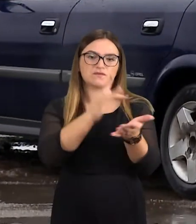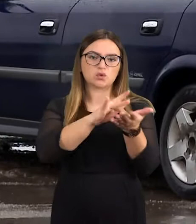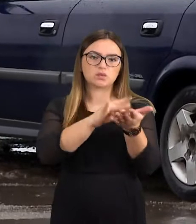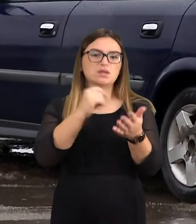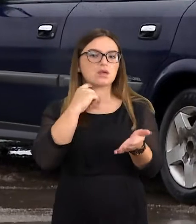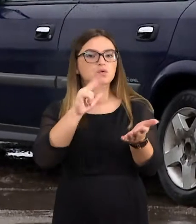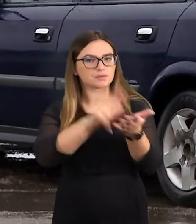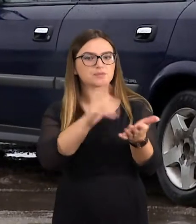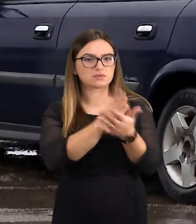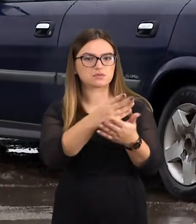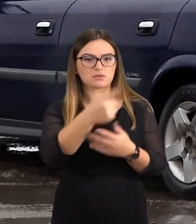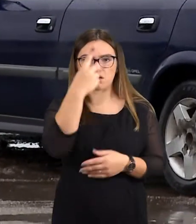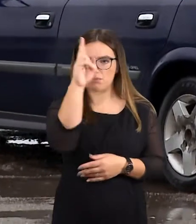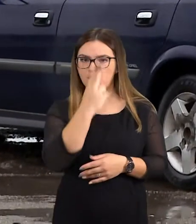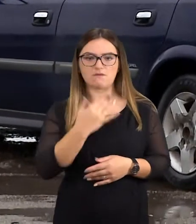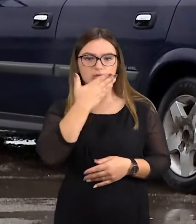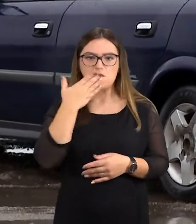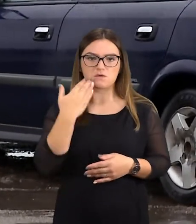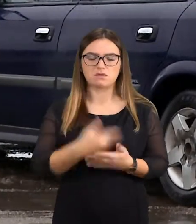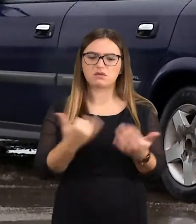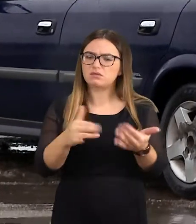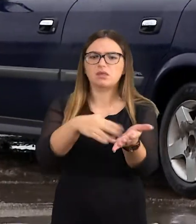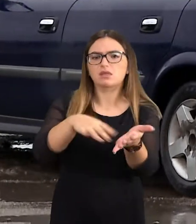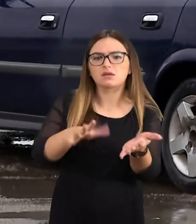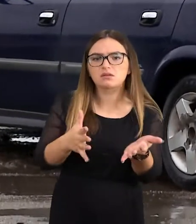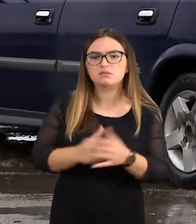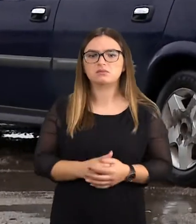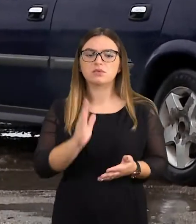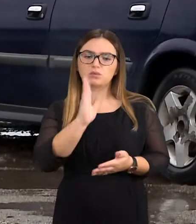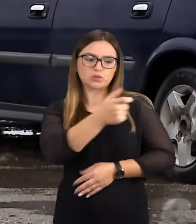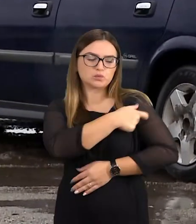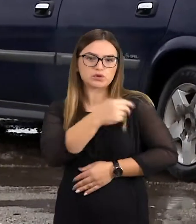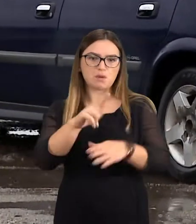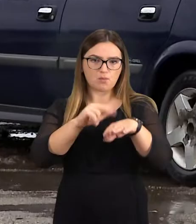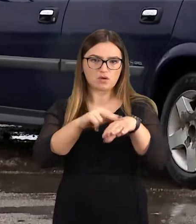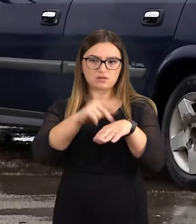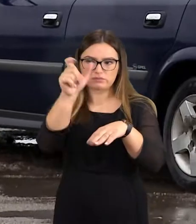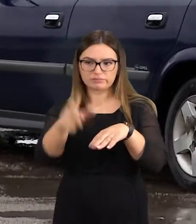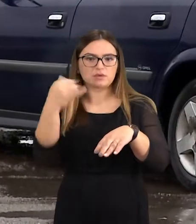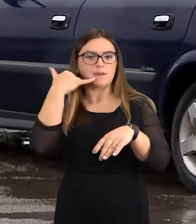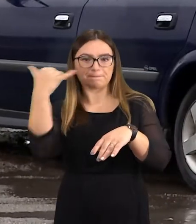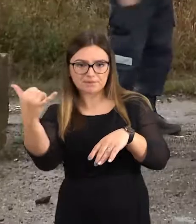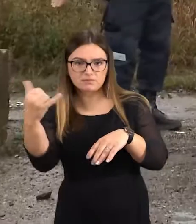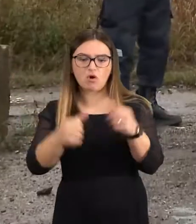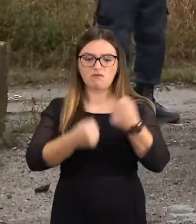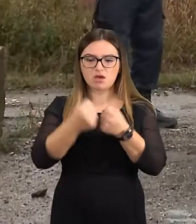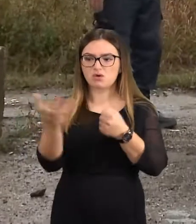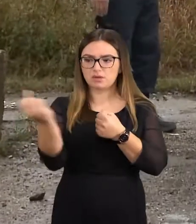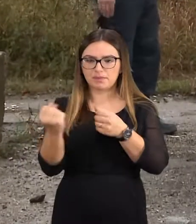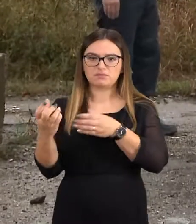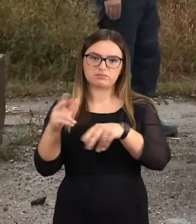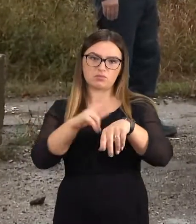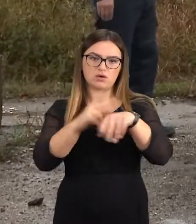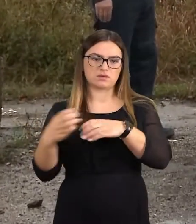nusatytas. Ir dabar jūsų vyksmai? Pranešim būdėtui, vairuotojai pristatysim.